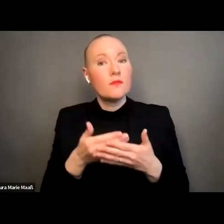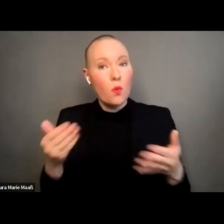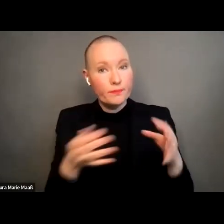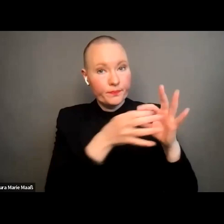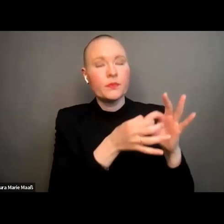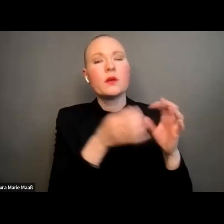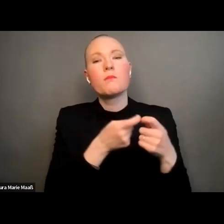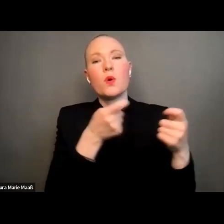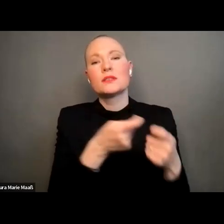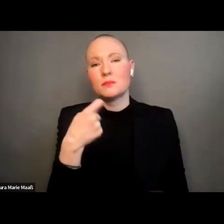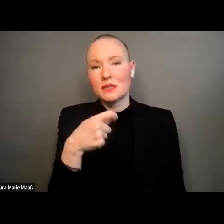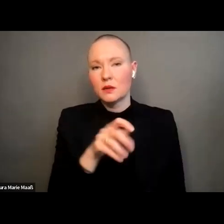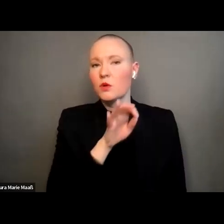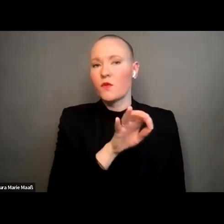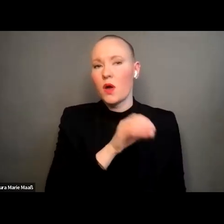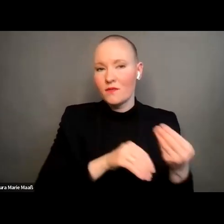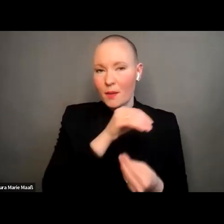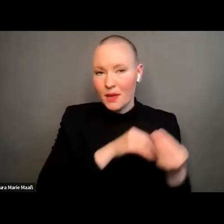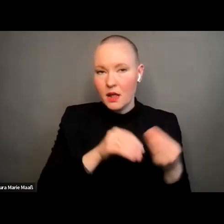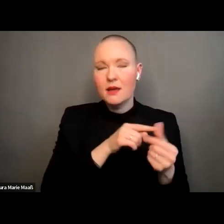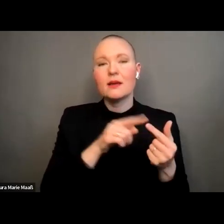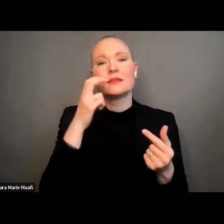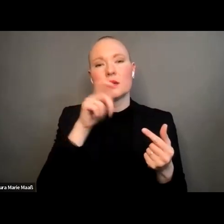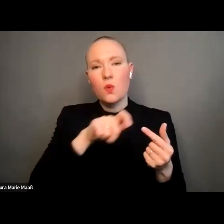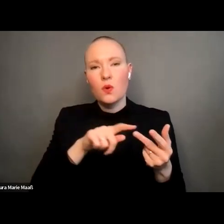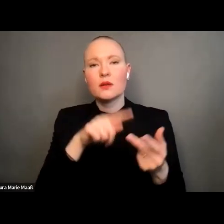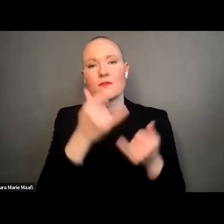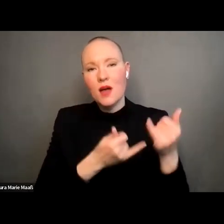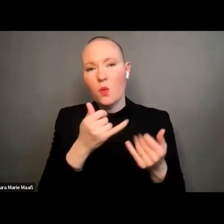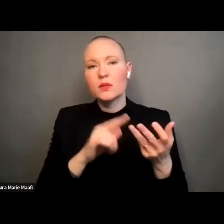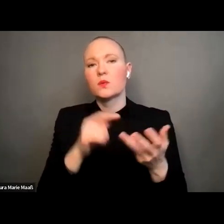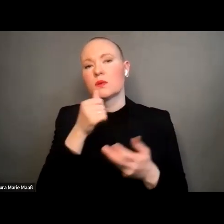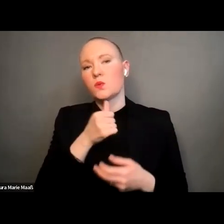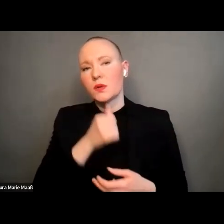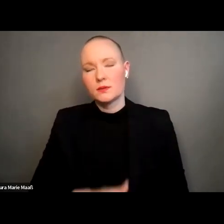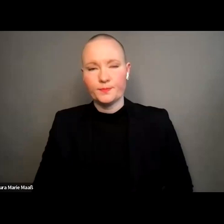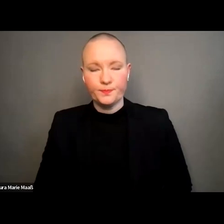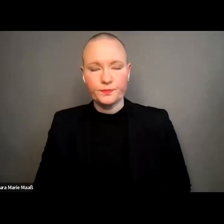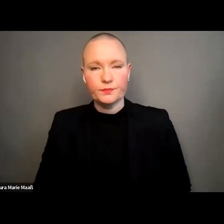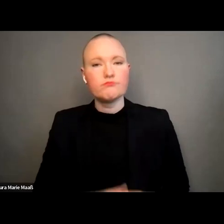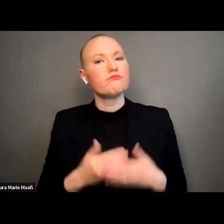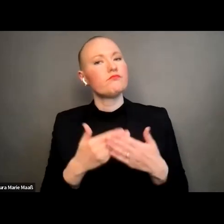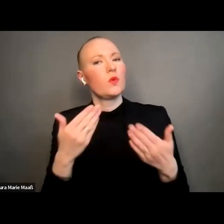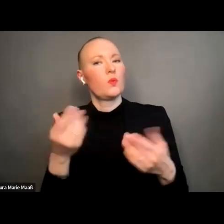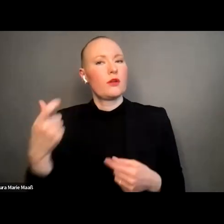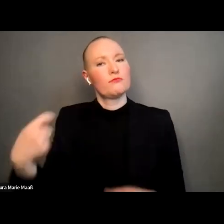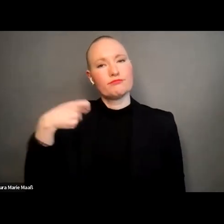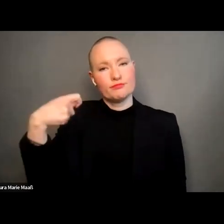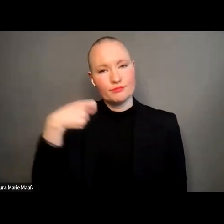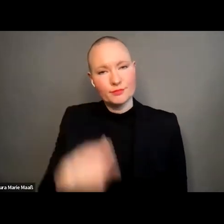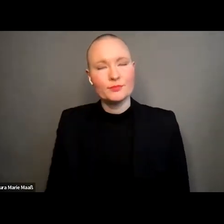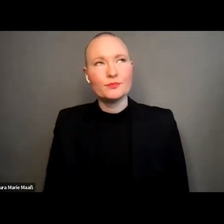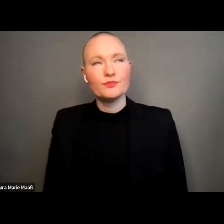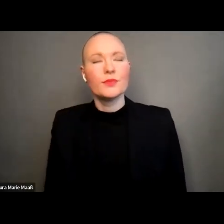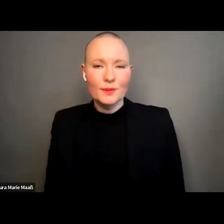für familie senioren frauen und jugend und wird davon gefördert genau